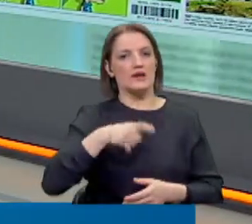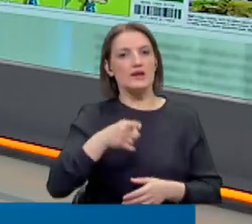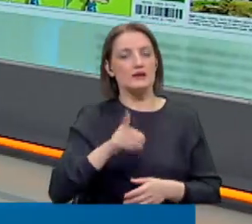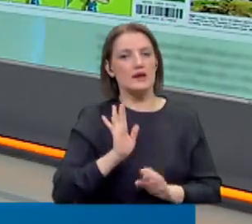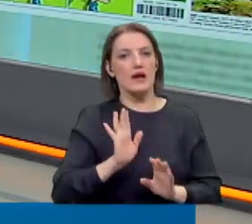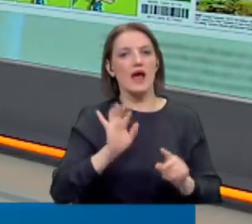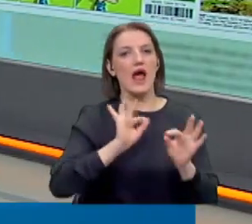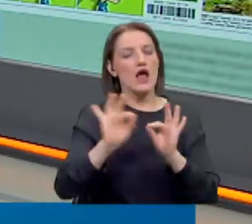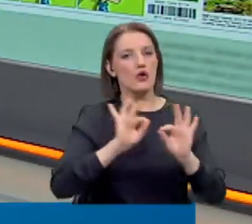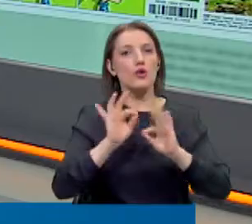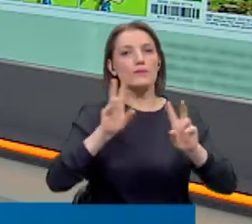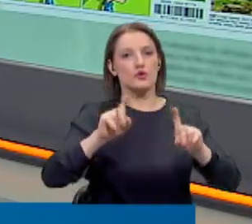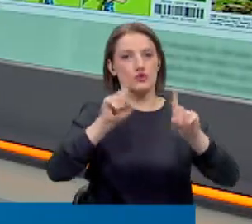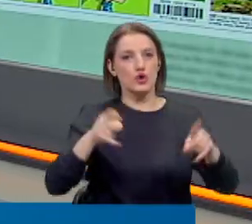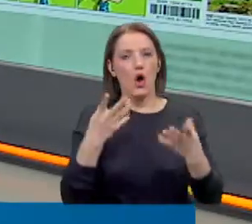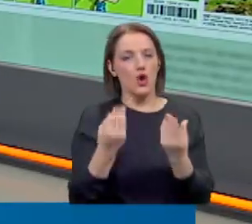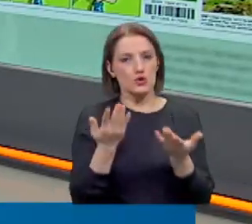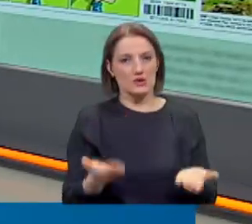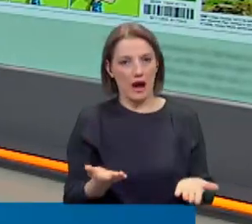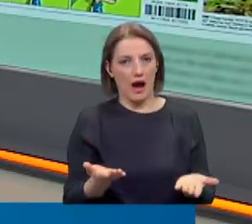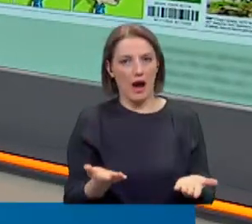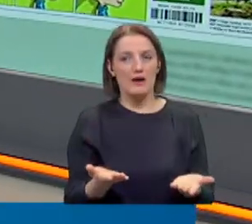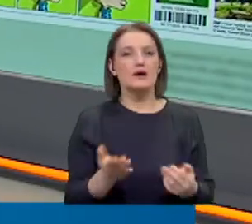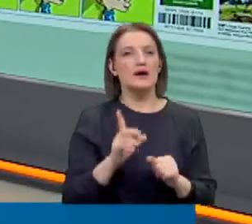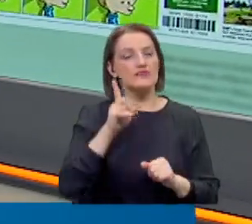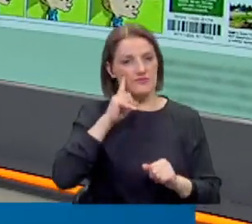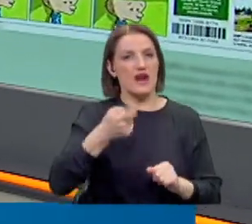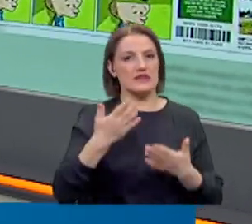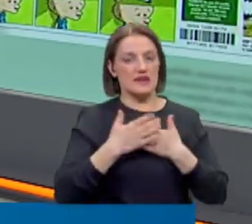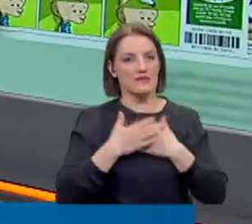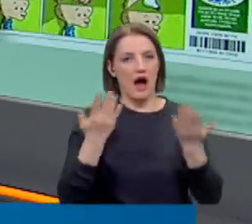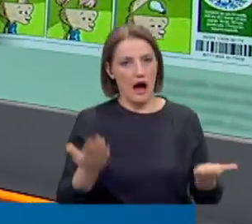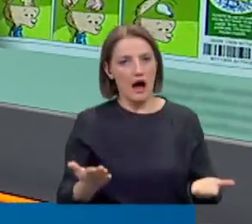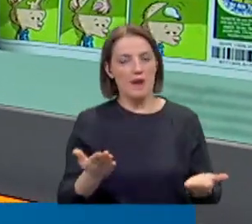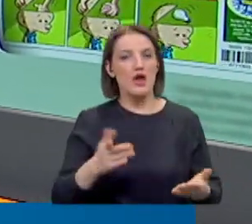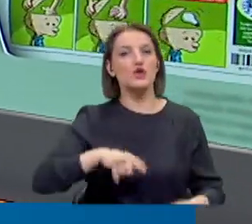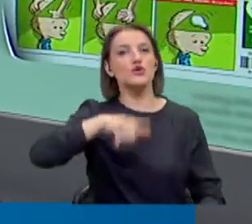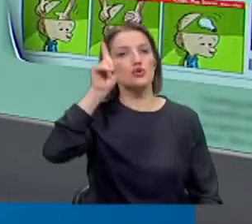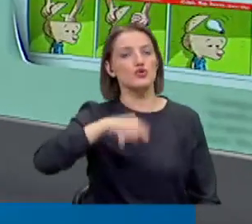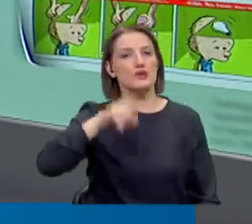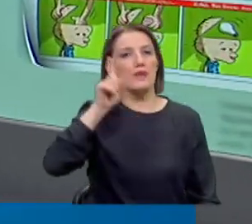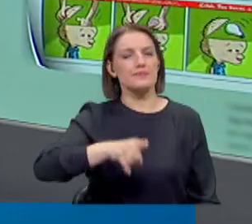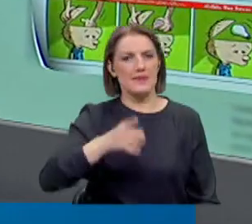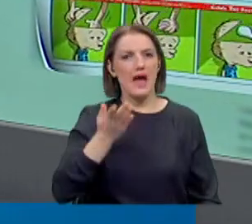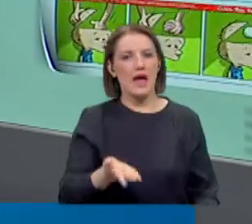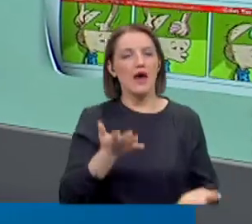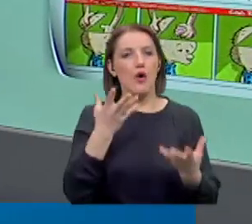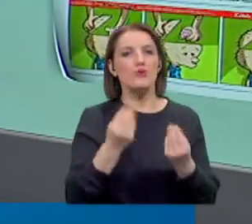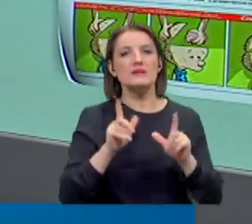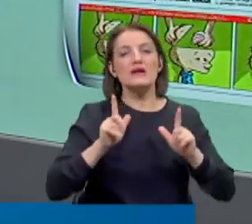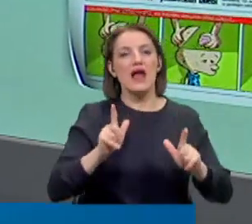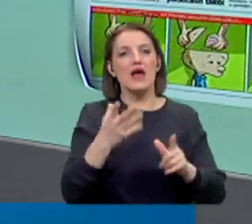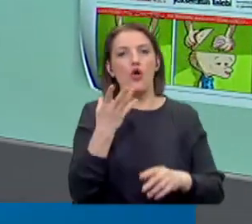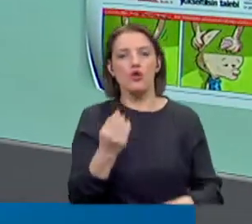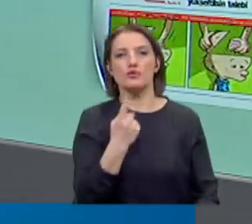ekonomiye geldiğinde buradan dağıldığının da çok farkındayız. Ama yine de gündemde tuttuğumuz ısrarla gündemde olması